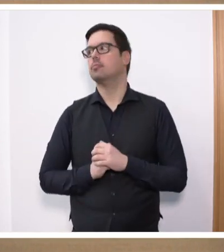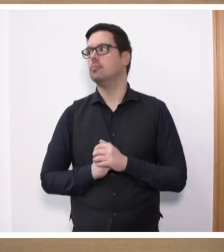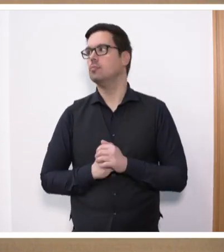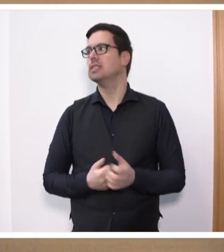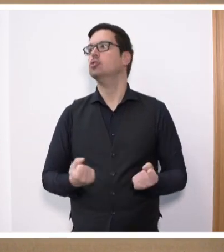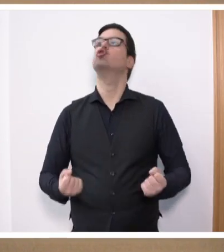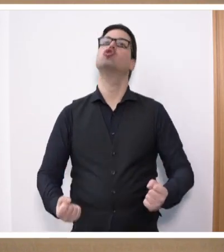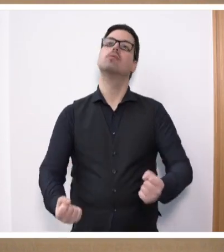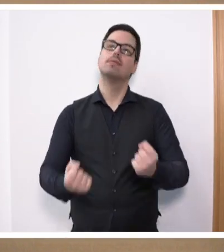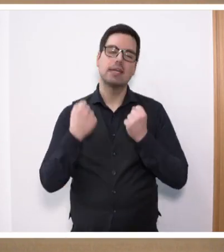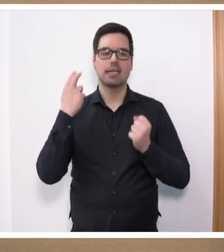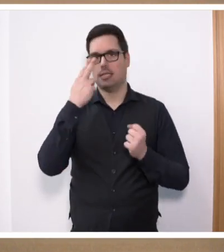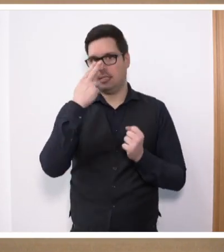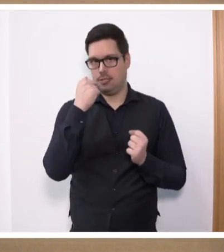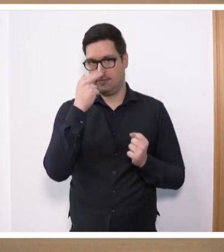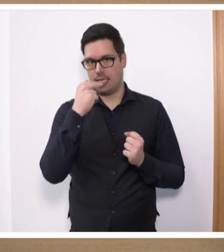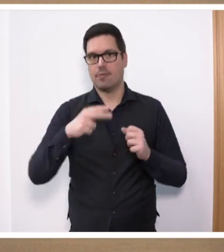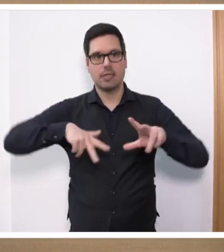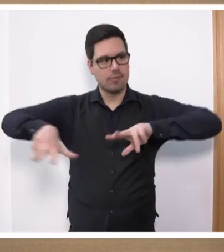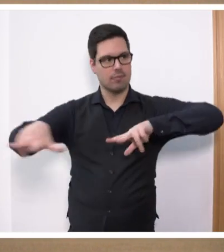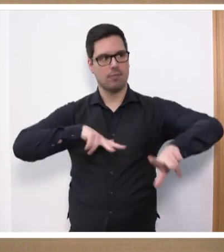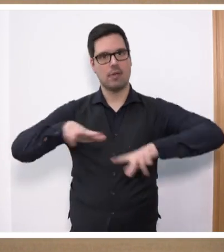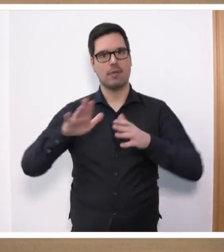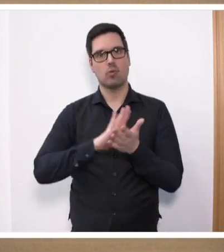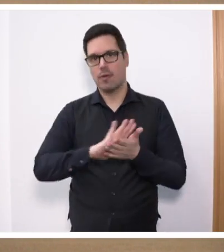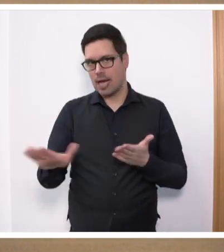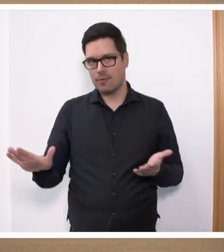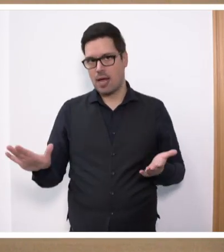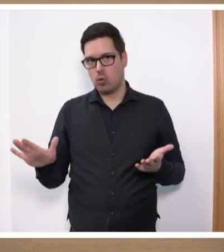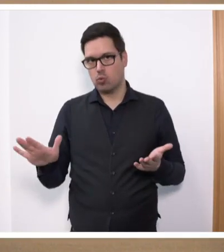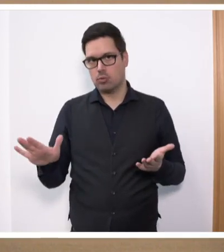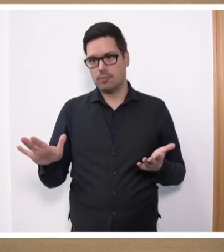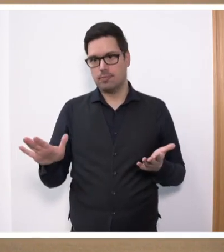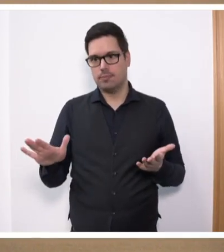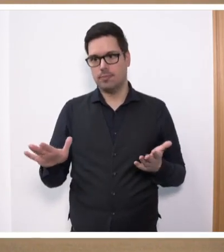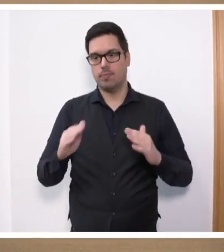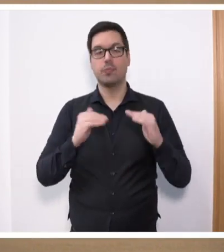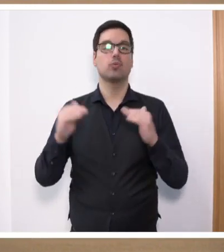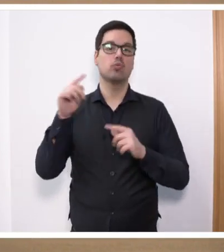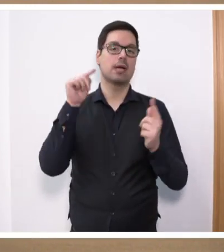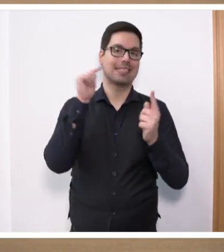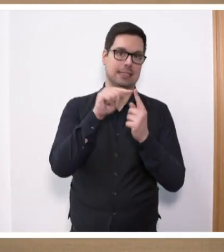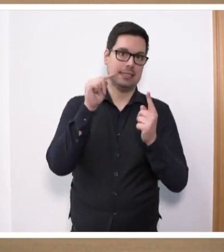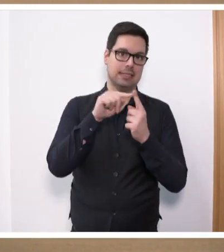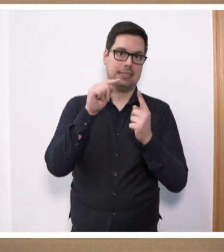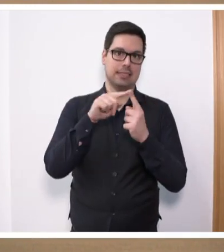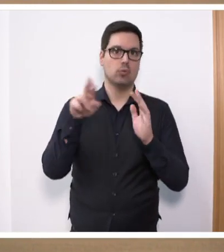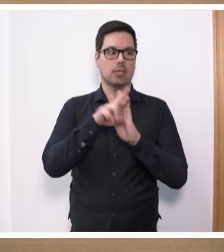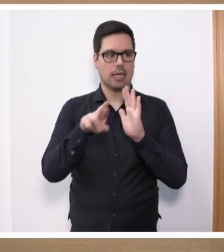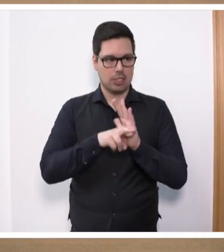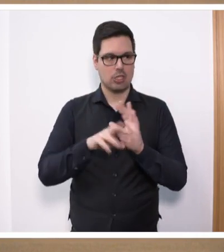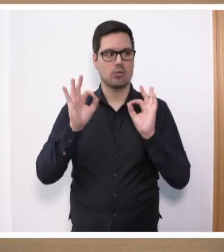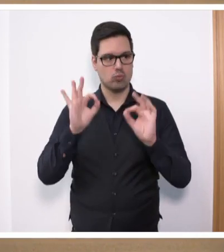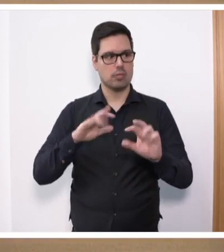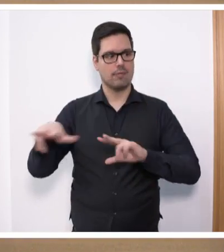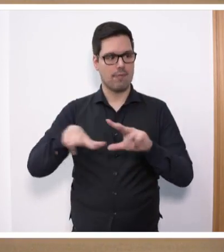ein schwerer Fehler, wenn wir das Ziel der Verwaltungsvereinfachung über das Ziel und das Recht auf eine gute